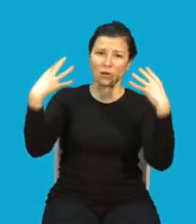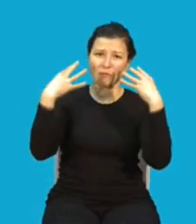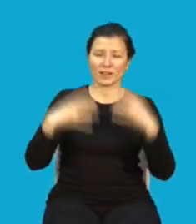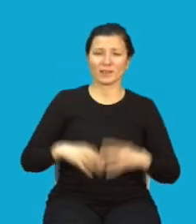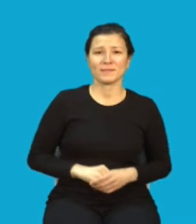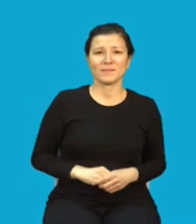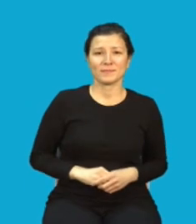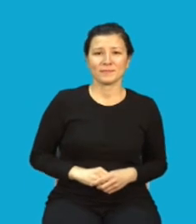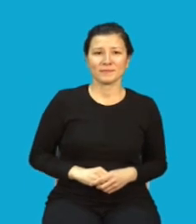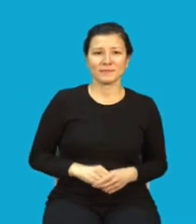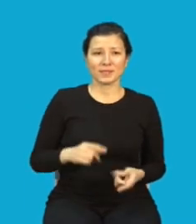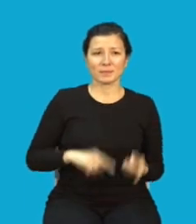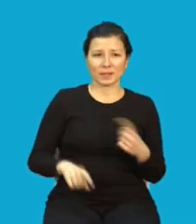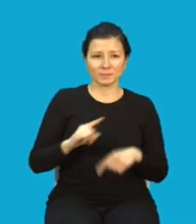zaskoczymy z